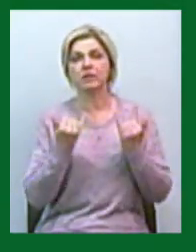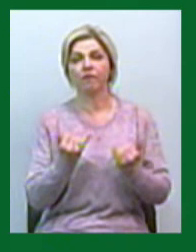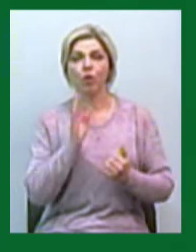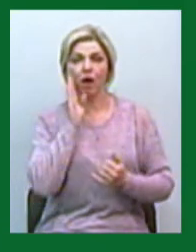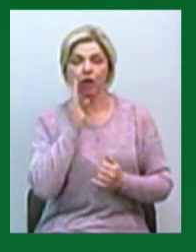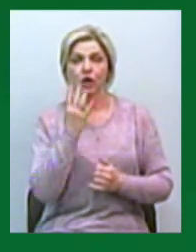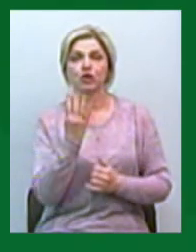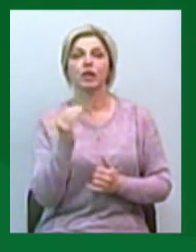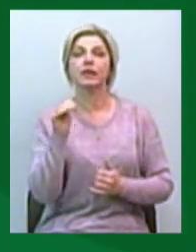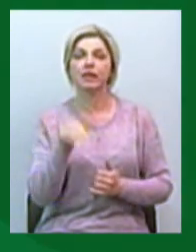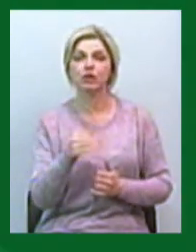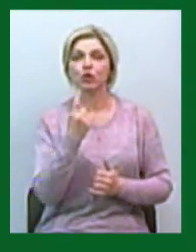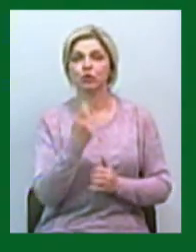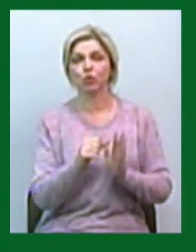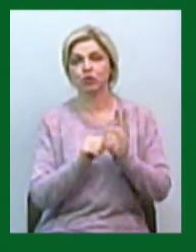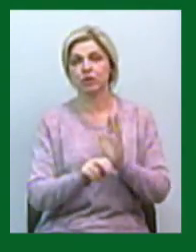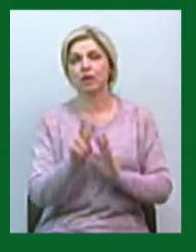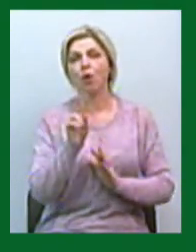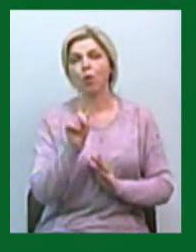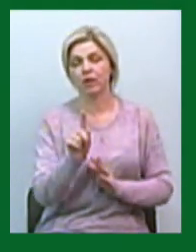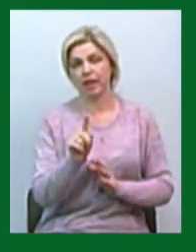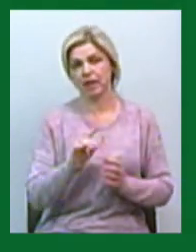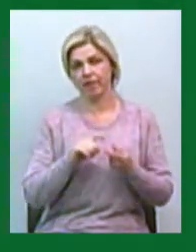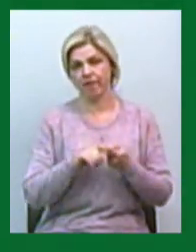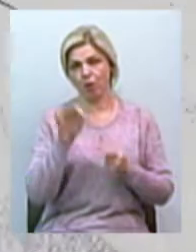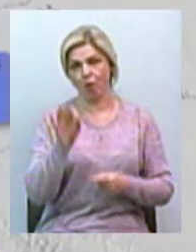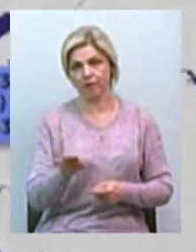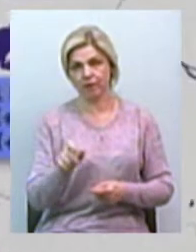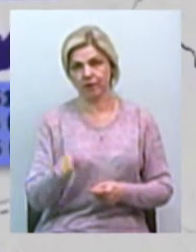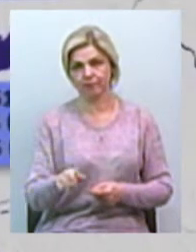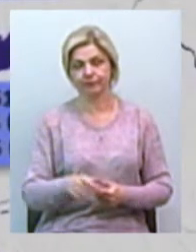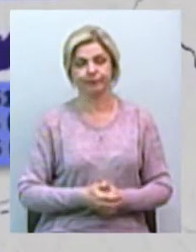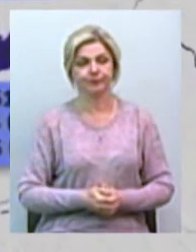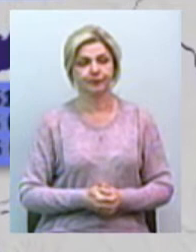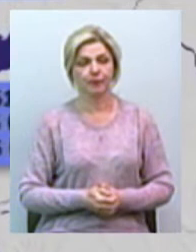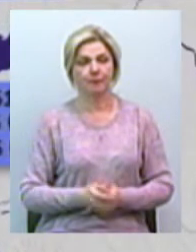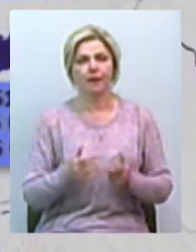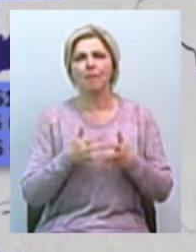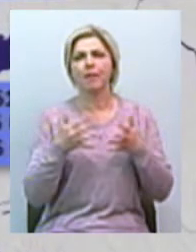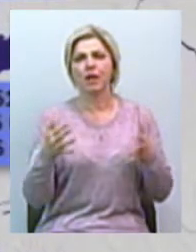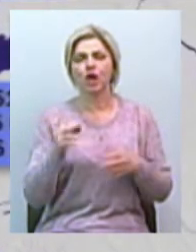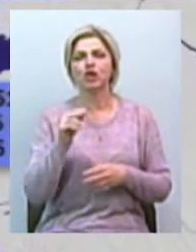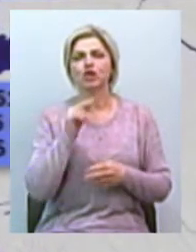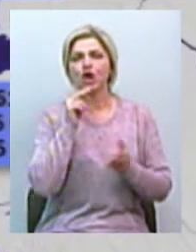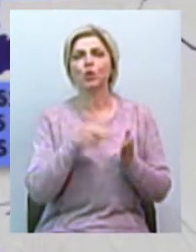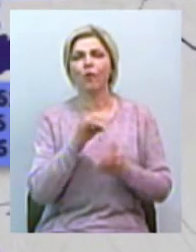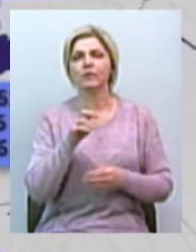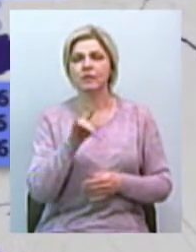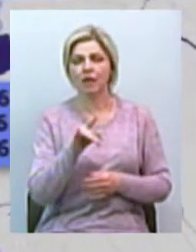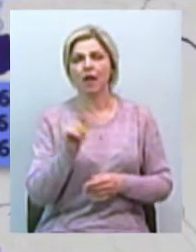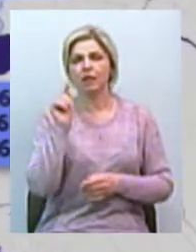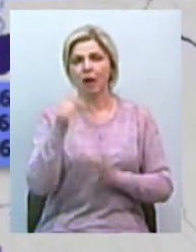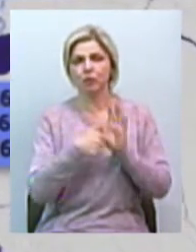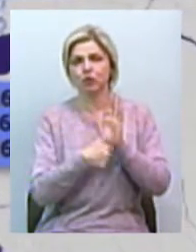4161 інфікований. Найбільших хворих у Чернівецькій області, там їх